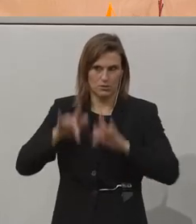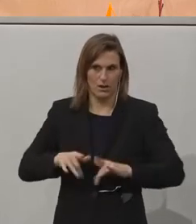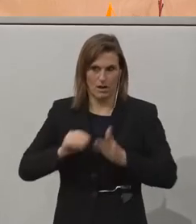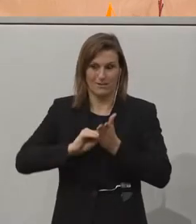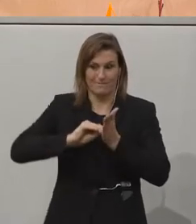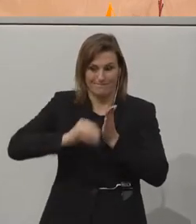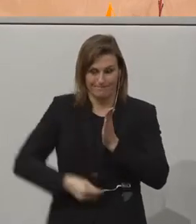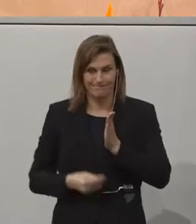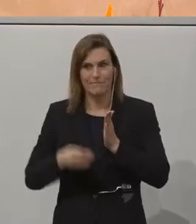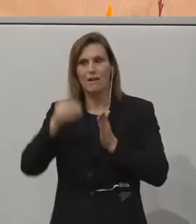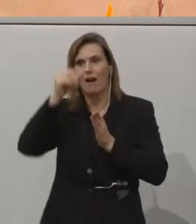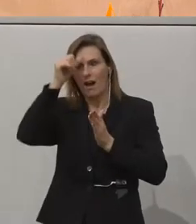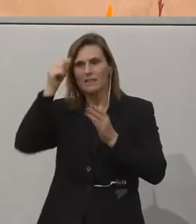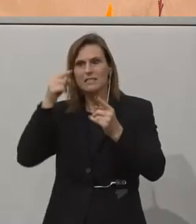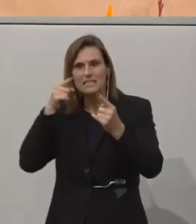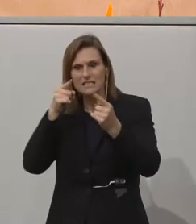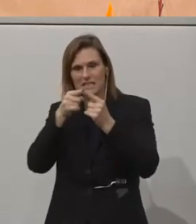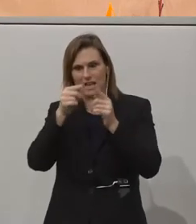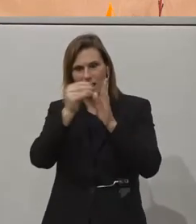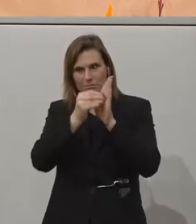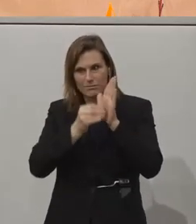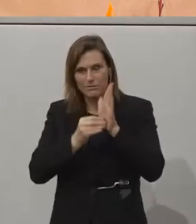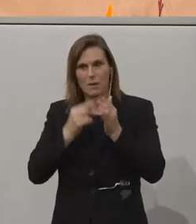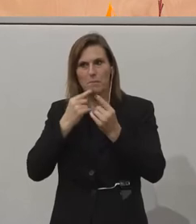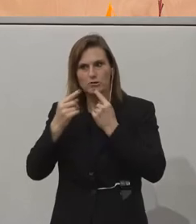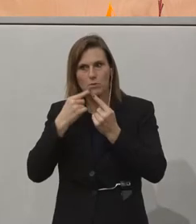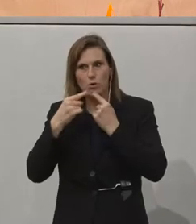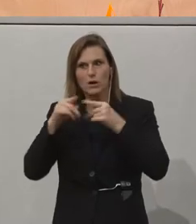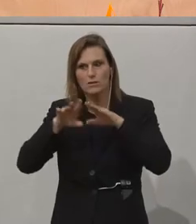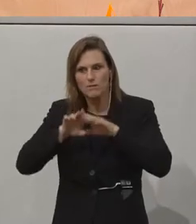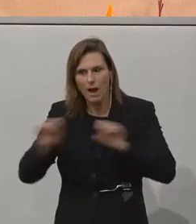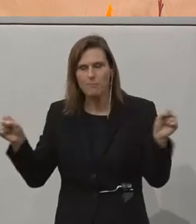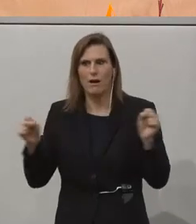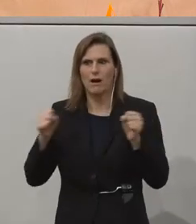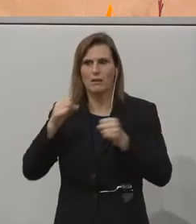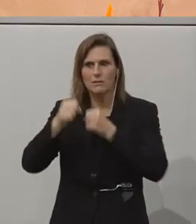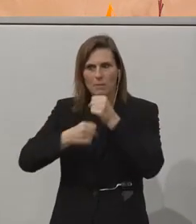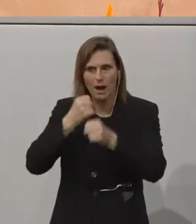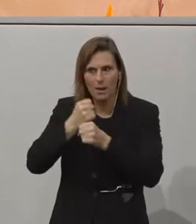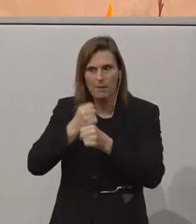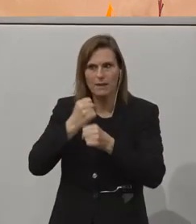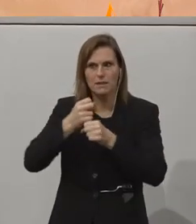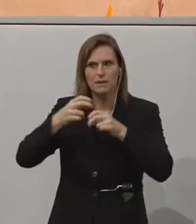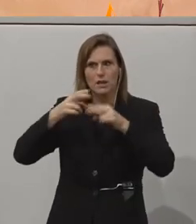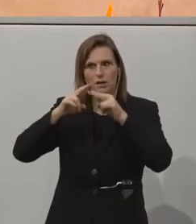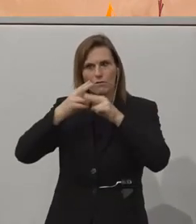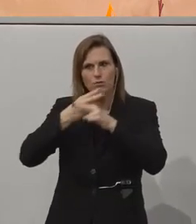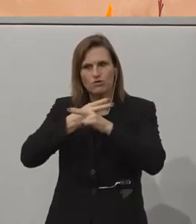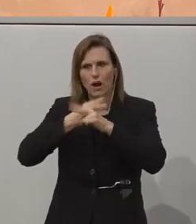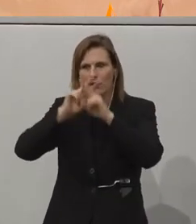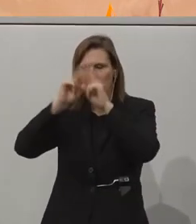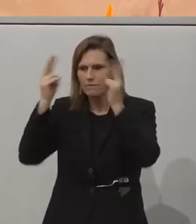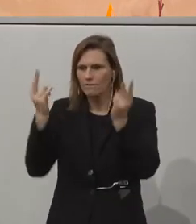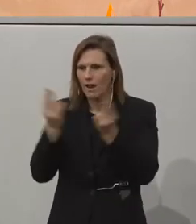die Ziele, die hier besprochen wurden und gemeinsam erarbeitet wurden von Staaten der ganzen Welt, diese